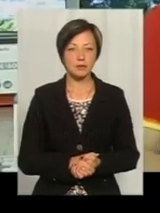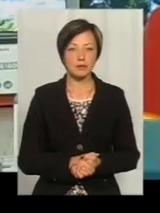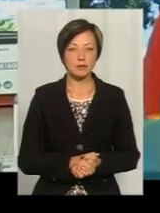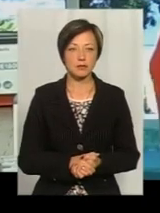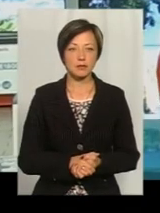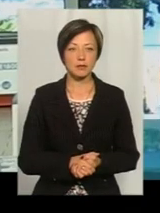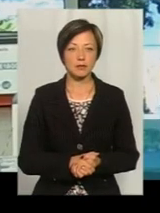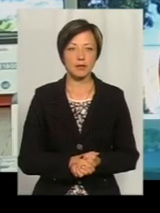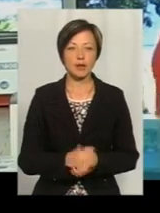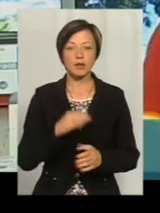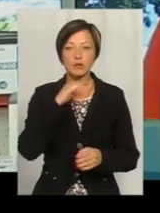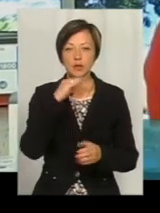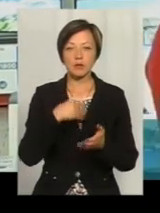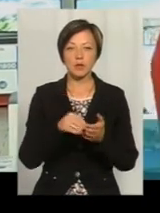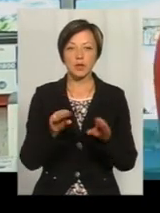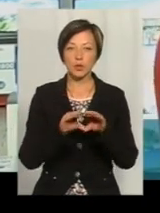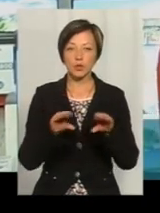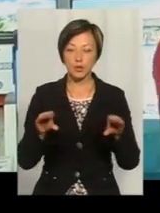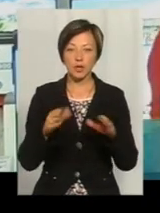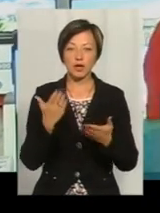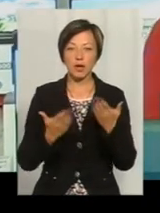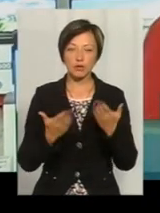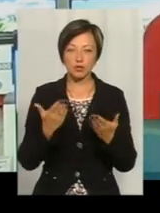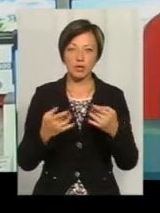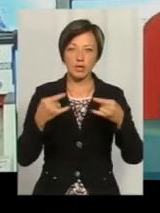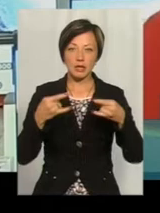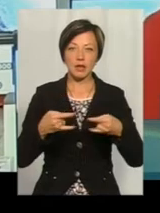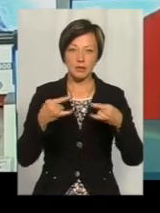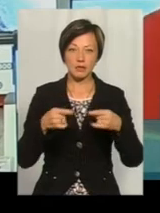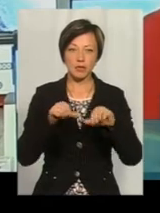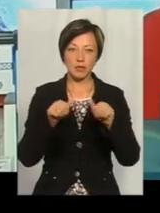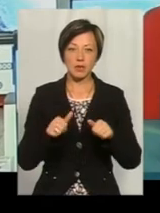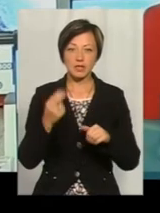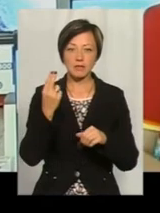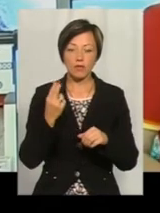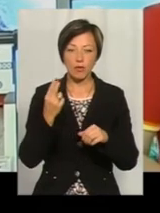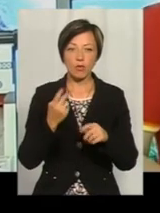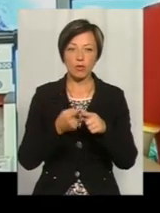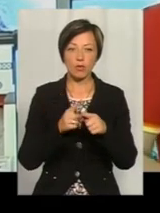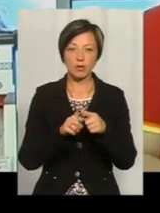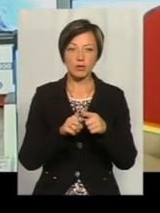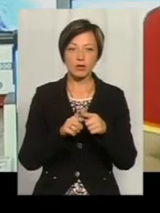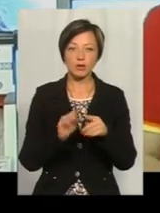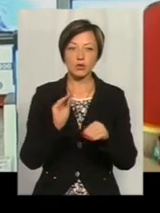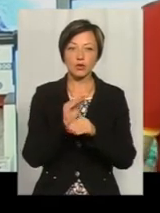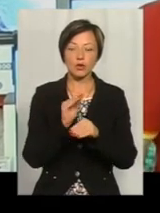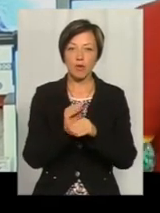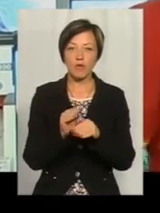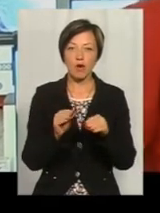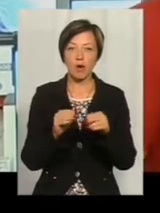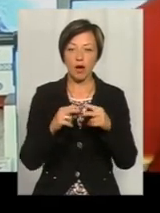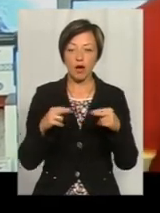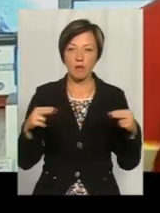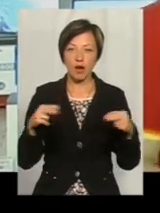Достатньо придбати тюнер, якщо телевізор відповідно формату того, я казав, цифрового додаткового кабель і